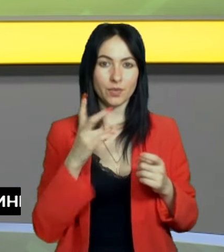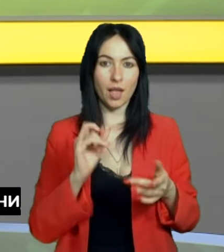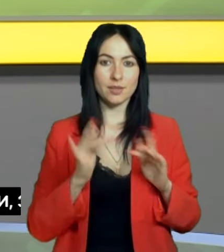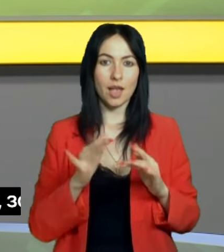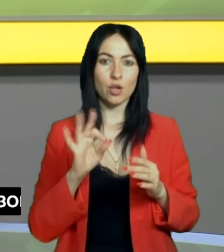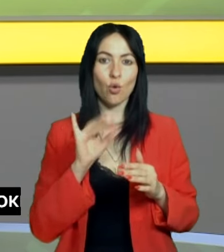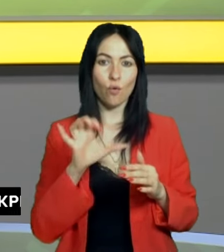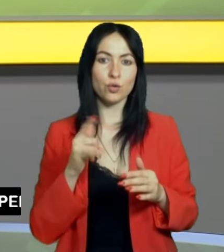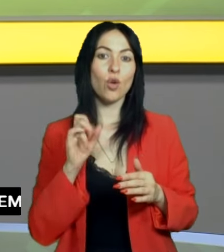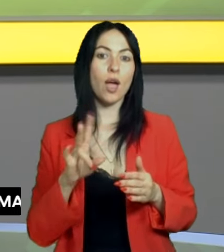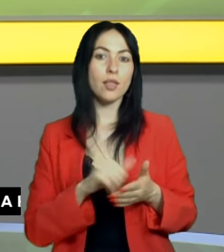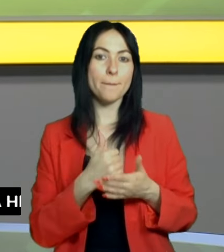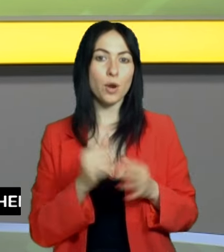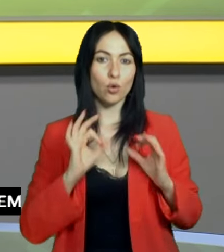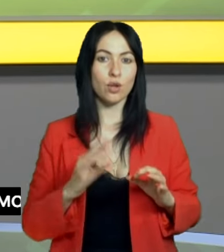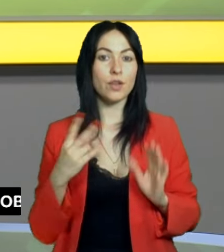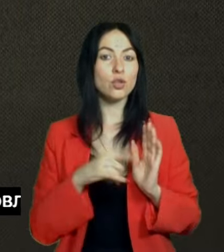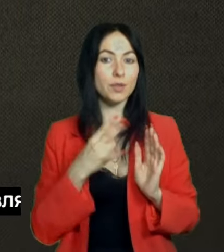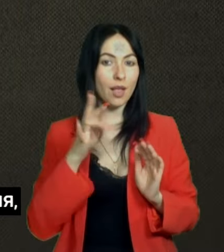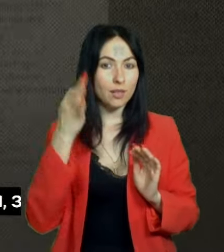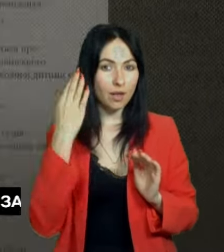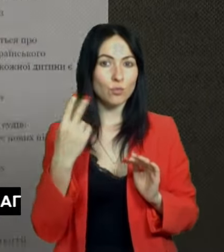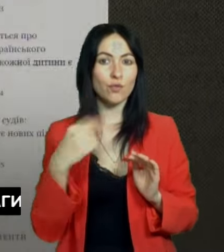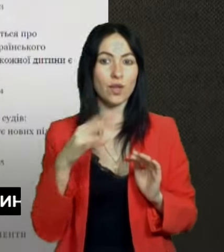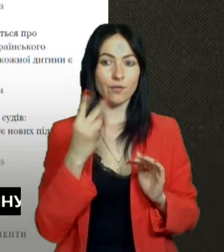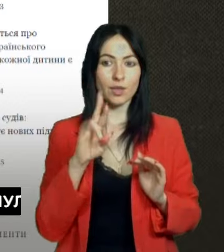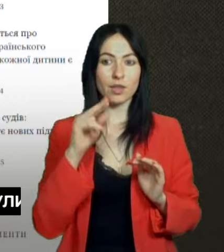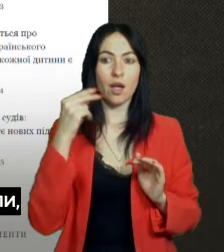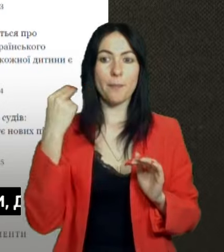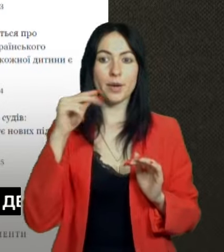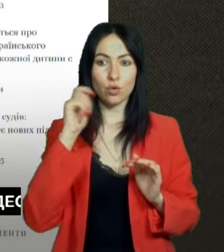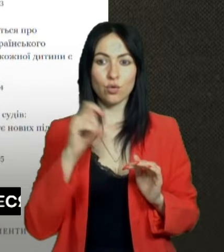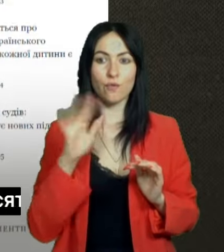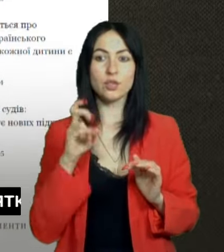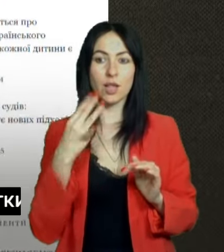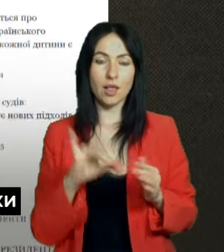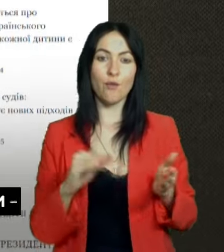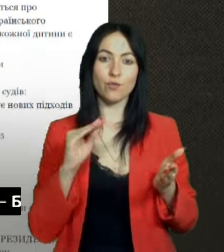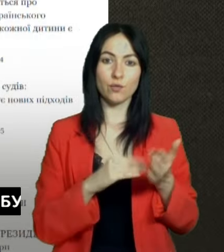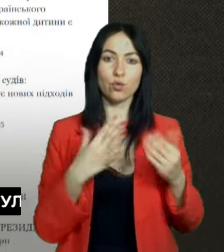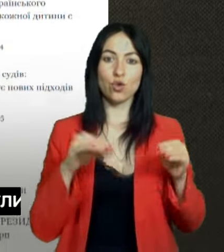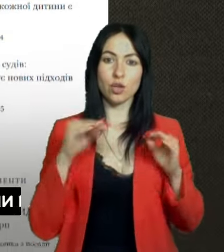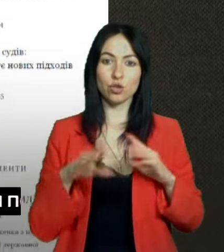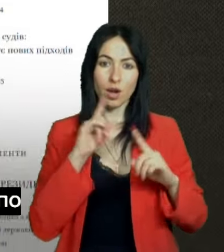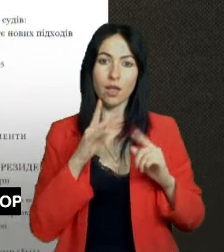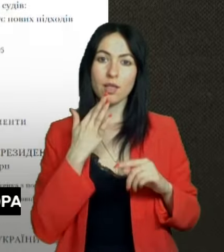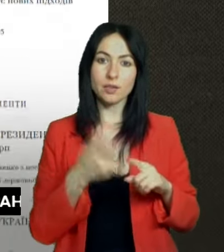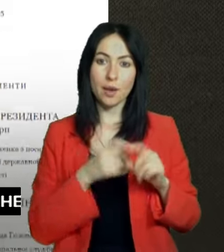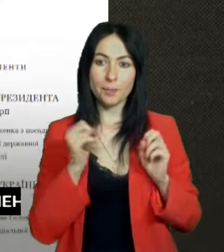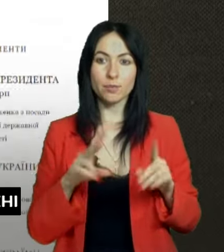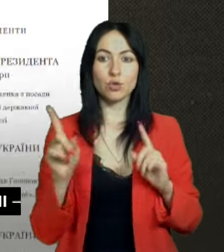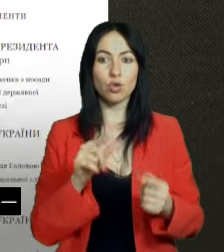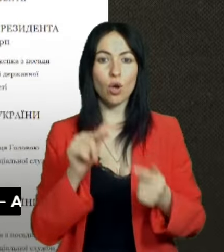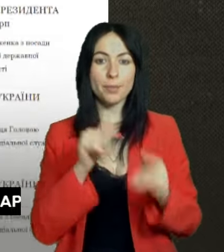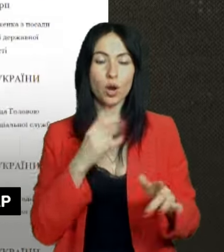квітня. Нагадаємо, 20 квітня президент України Володимир Зеленський вів дію рішення Ради Нацбезпеки щодо протидії негативним